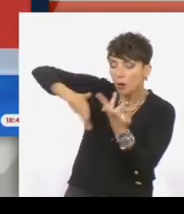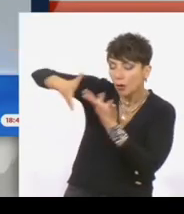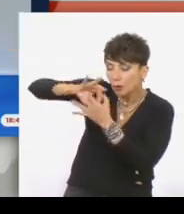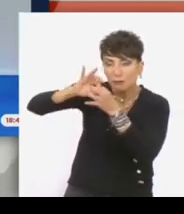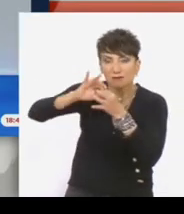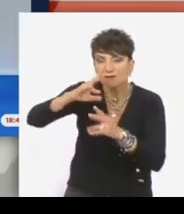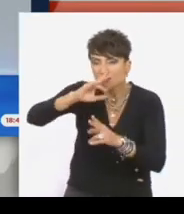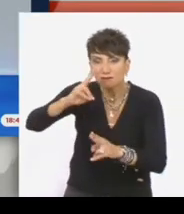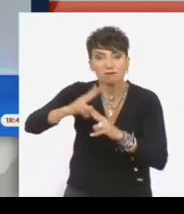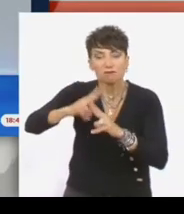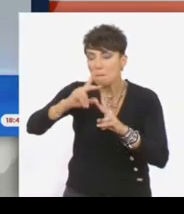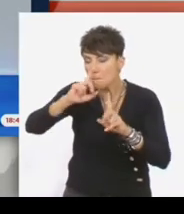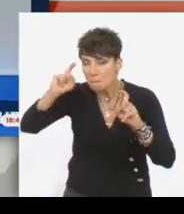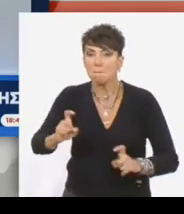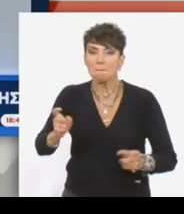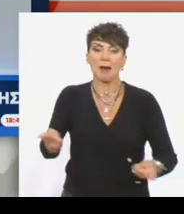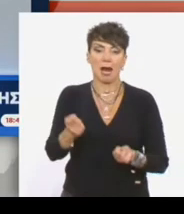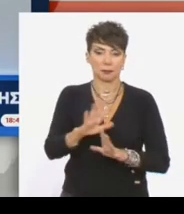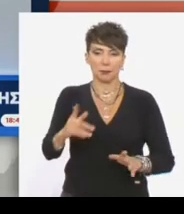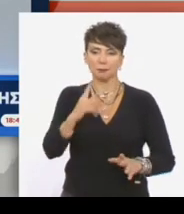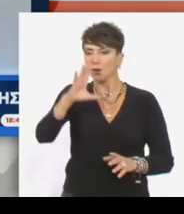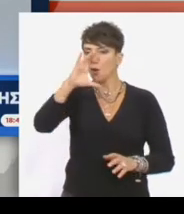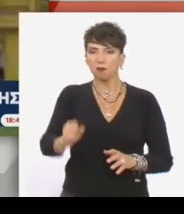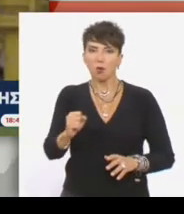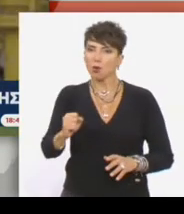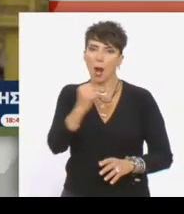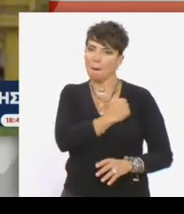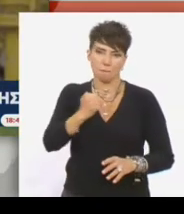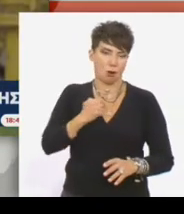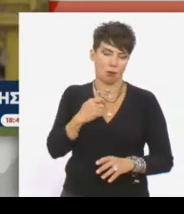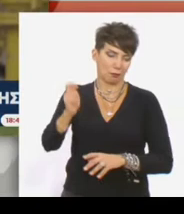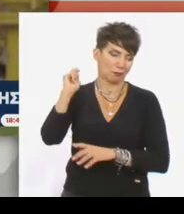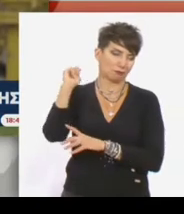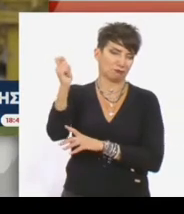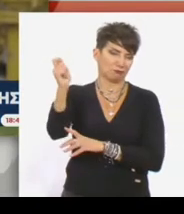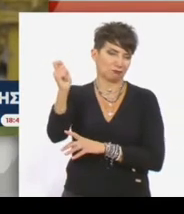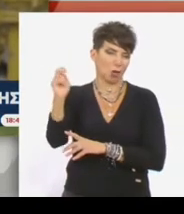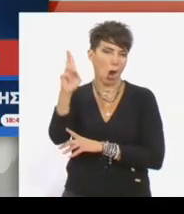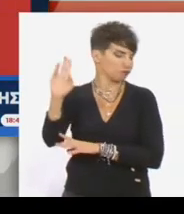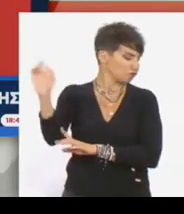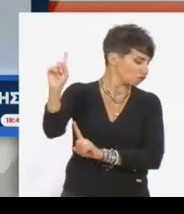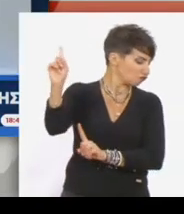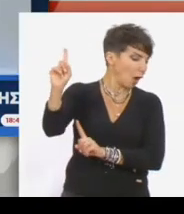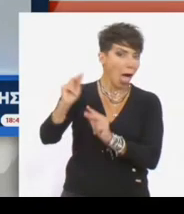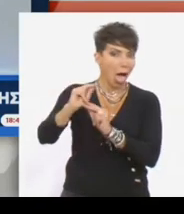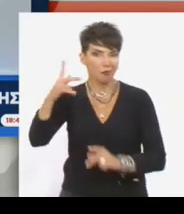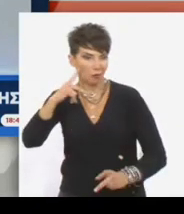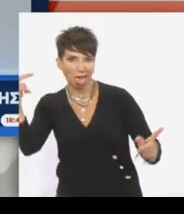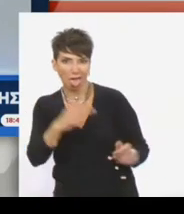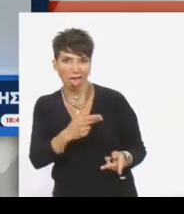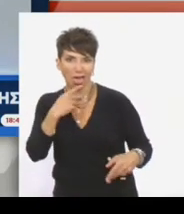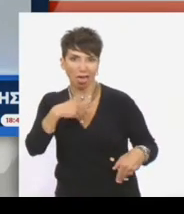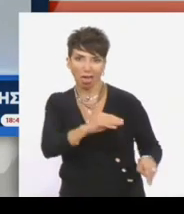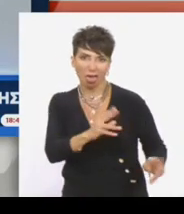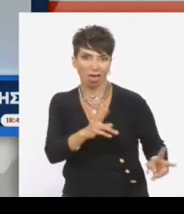Βουλγαρία και Πολωνία αρνήθηκαν να πληρώσουν σε ρούβλια σύμφωνα με την οδηγία Πούτιν και η Μόσχα τους έκοψε τη ρόη αερίου. Εταιρίες από Γερμανία, Αυστρία,